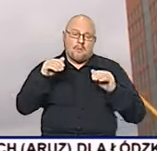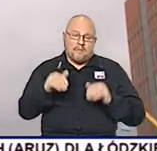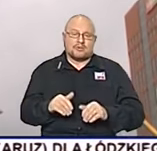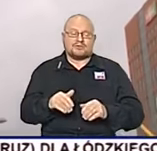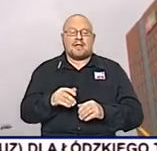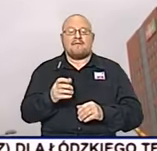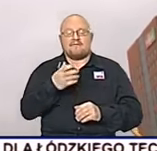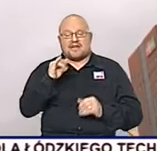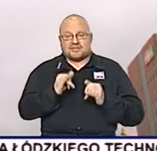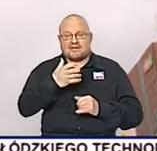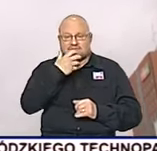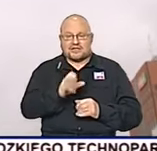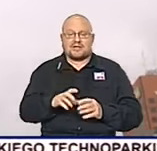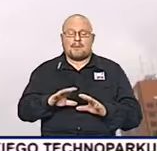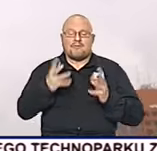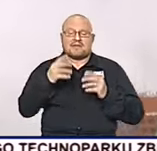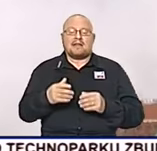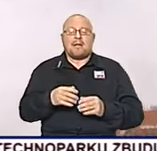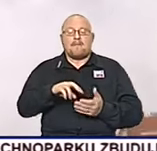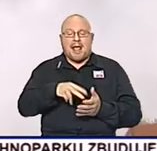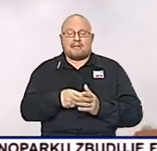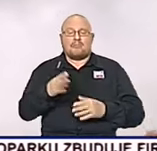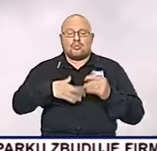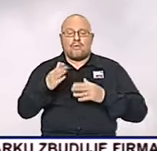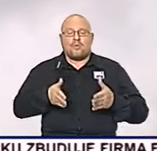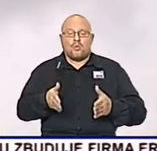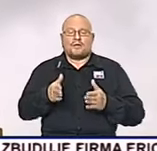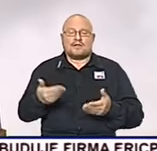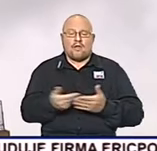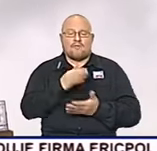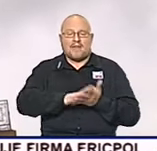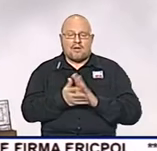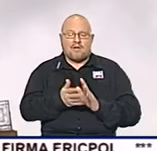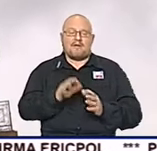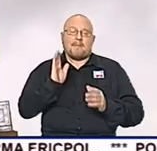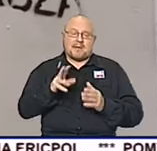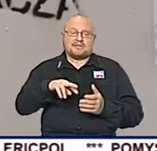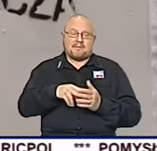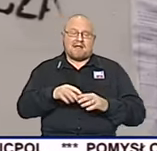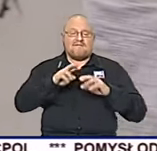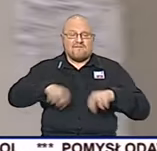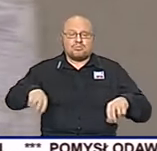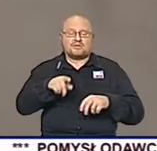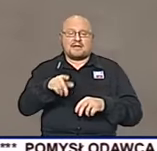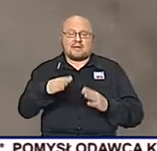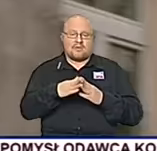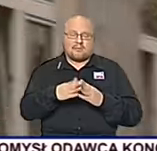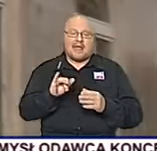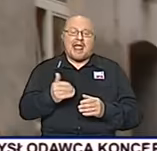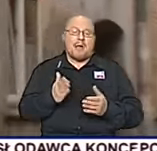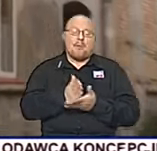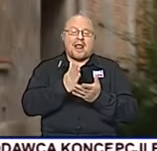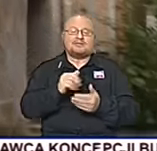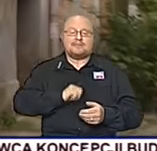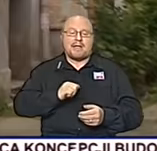jeśli wcześniej powróci plan budowy ulicy Nowotargowej, powróci też temat ewentualnego wyburzenia budynku. Jak poradzić mają sobie do tego